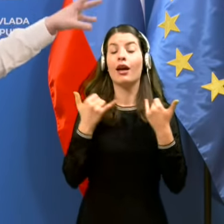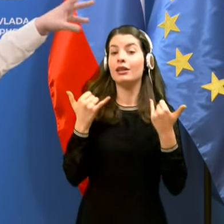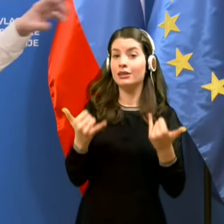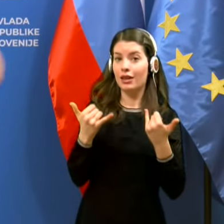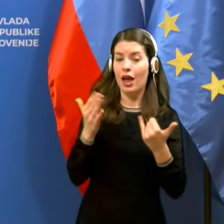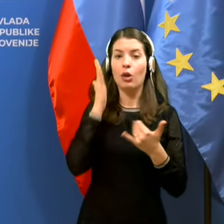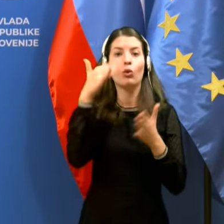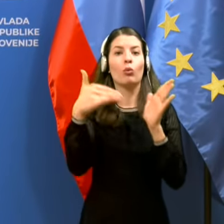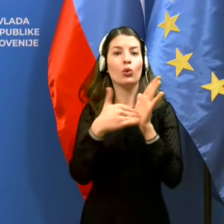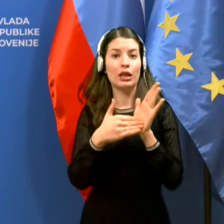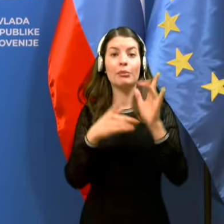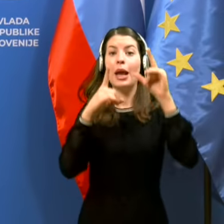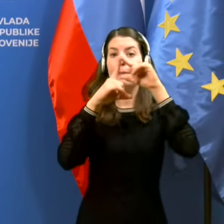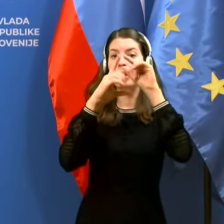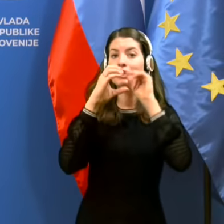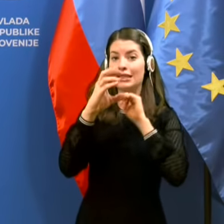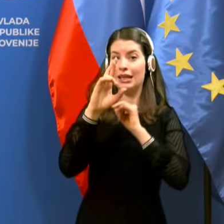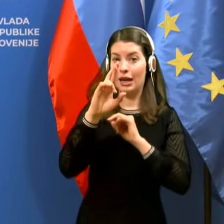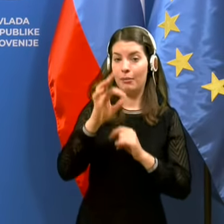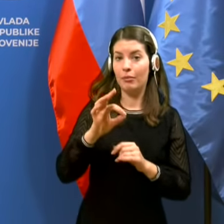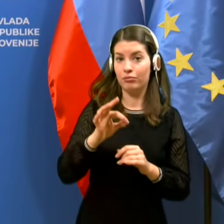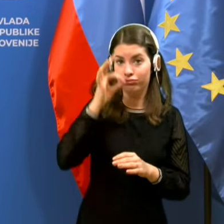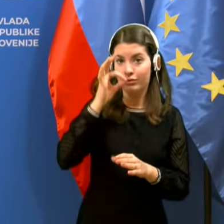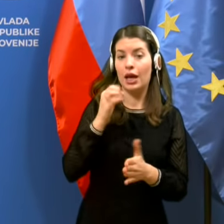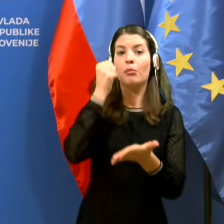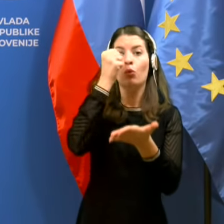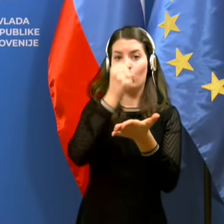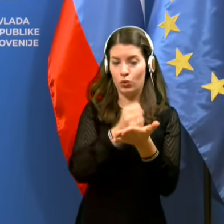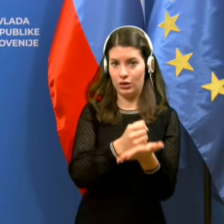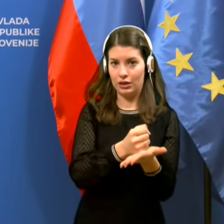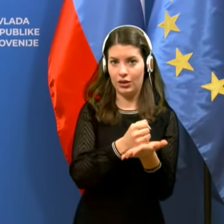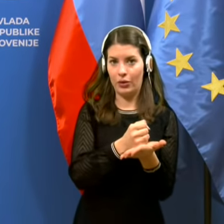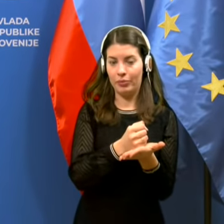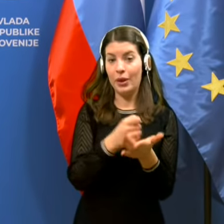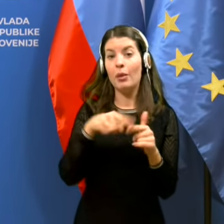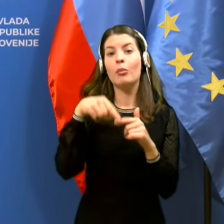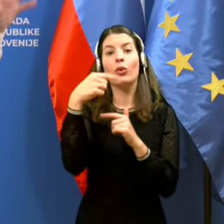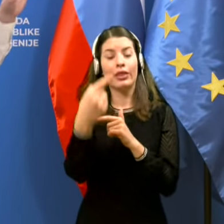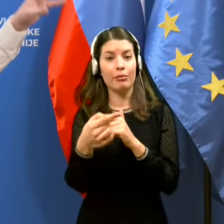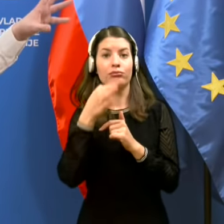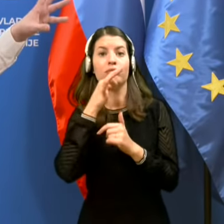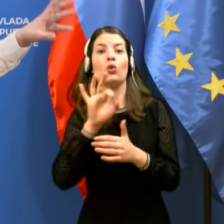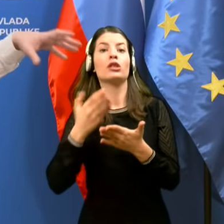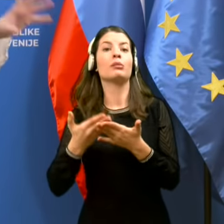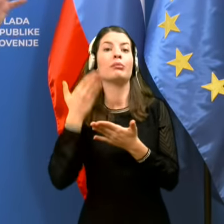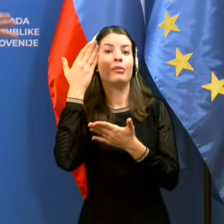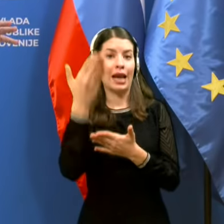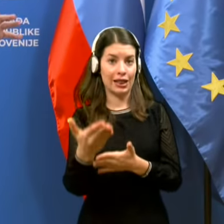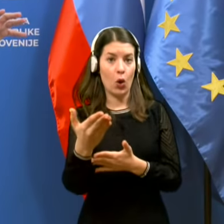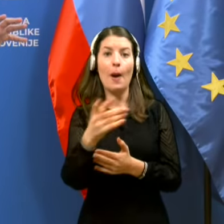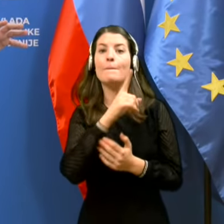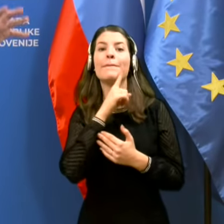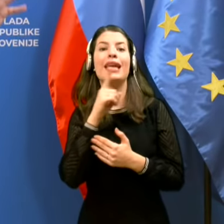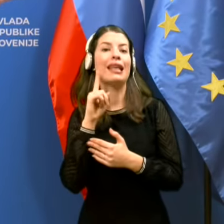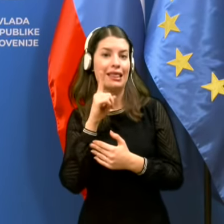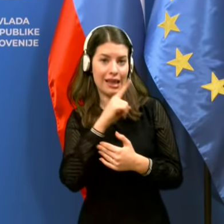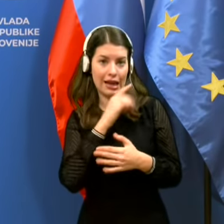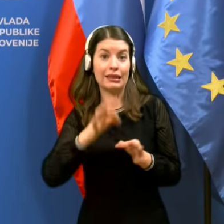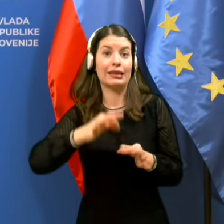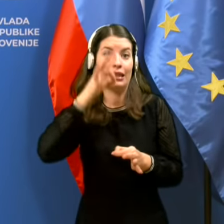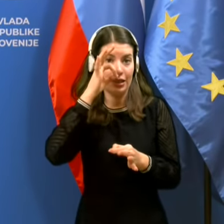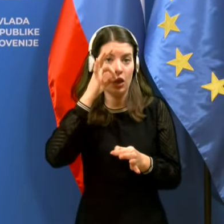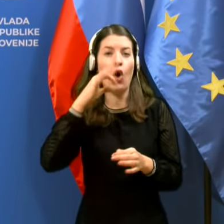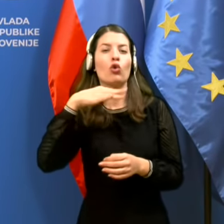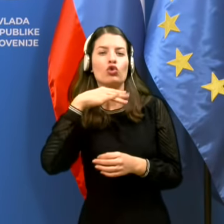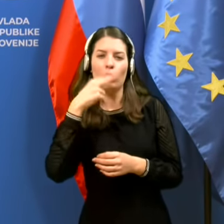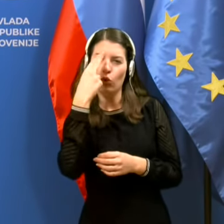potrebna PCR potvrditev, potem pa bi mogoče te boljši predlog so testiranje v petkih, potvrditve v soboto in bi